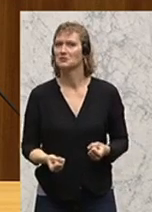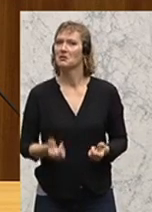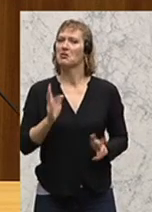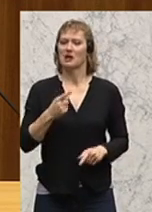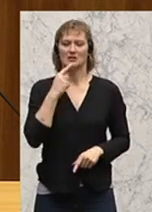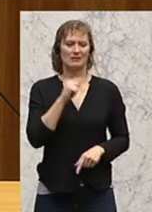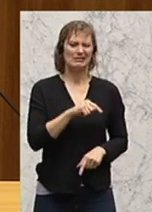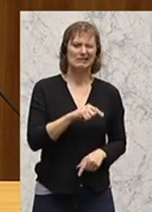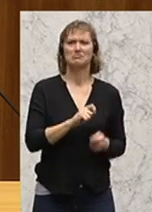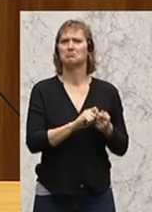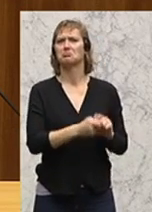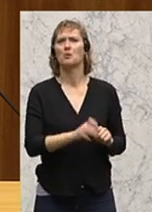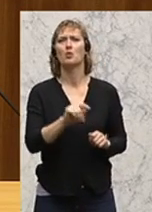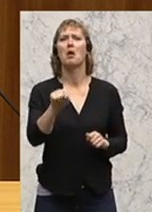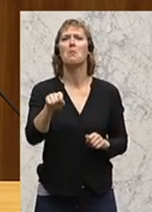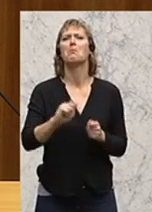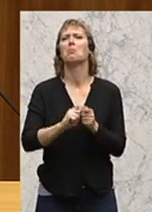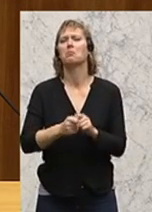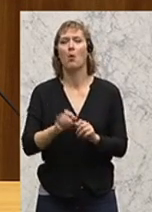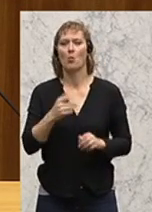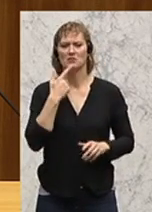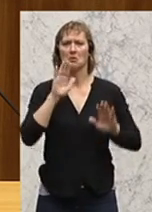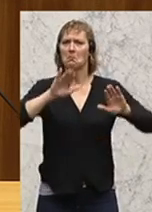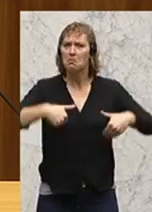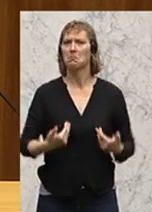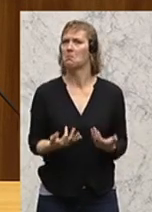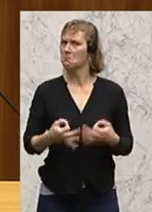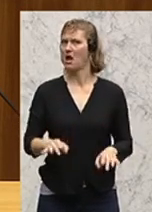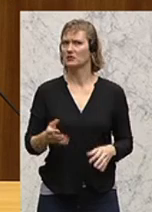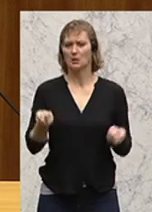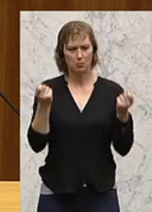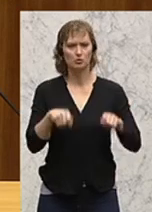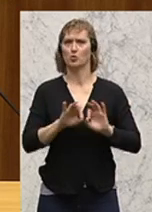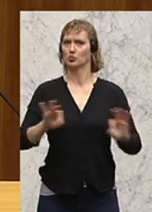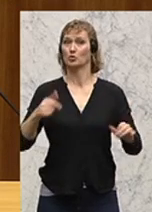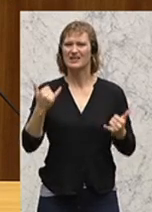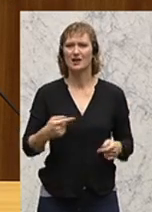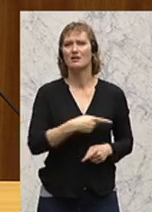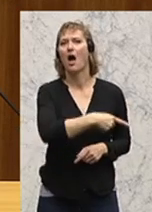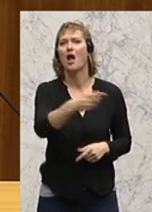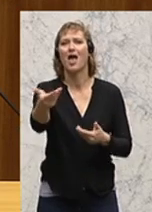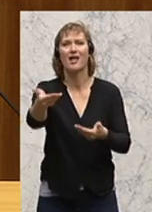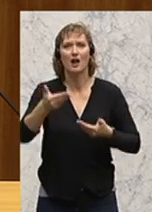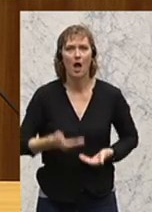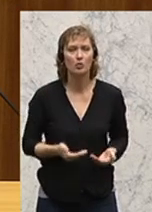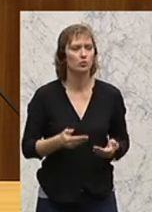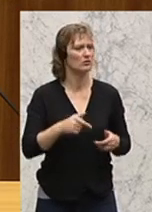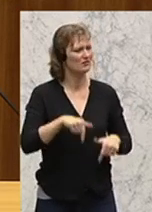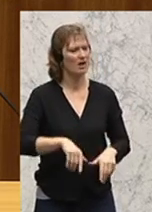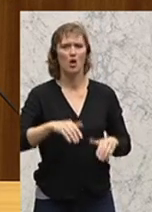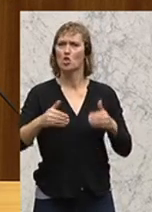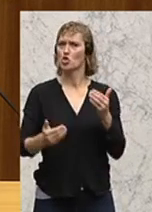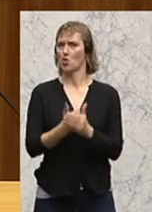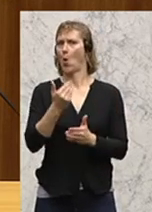vielleicht sagen, das könnte man noch verbessern oder das. Oder wir sagen, das ist eigentlich gut, was wir beschlossen haben. Ich lade Sie wirklich ein, erfüllen wir das neue